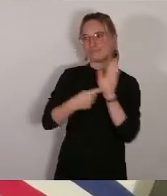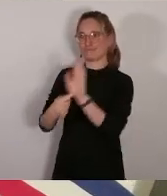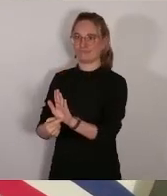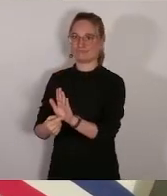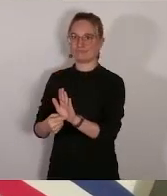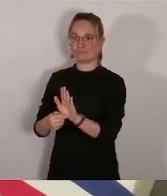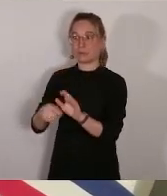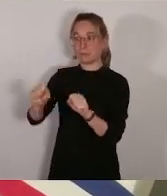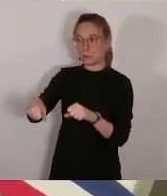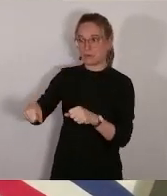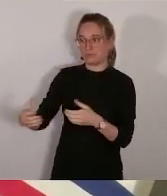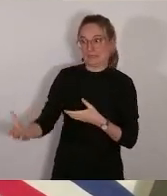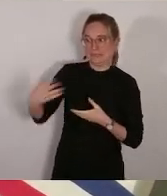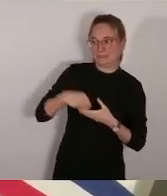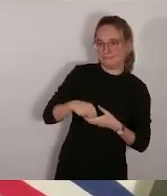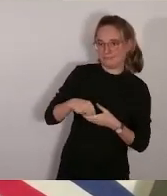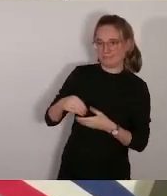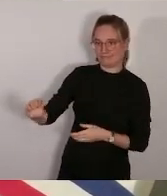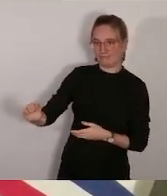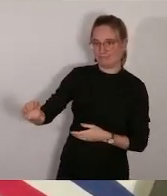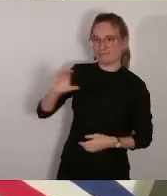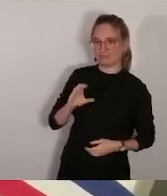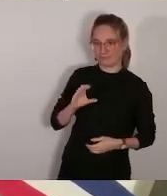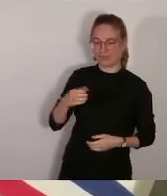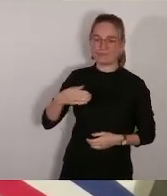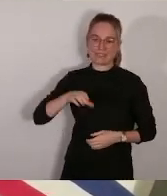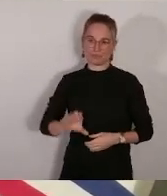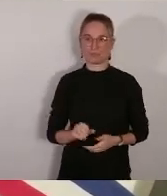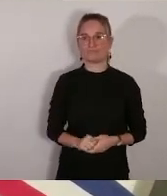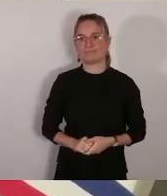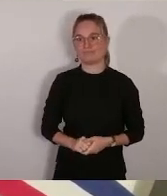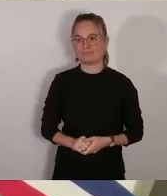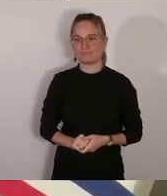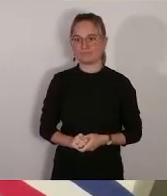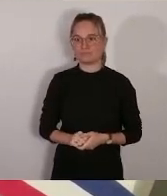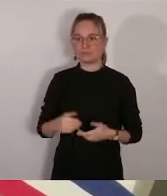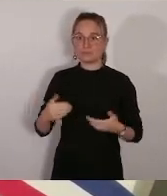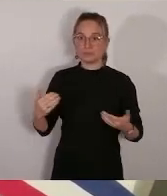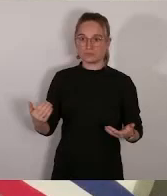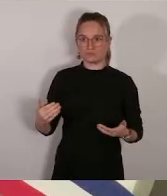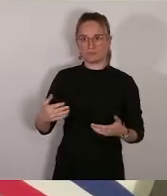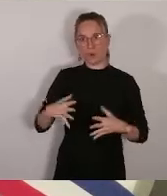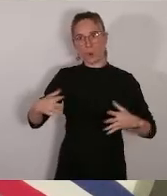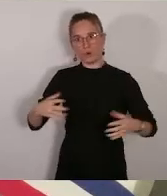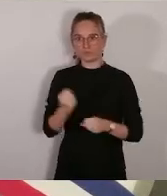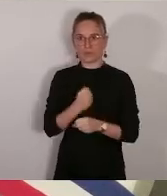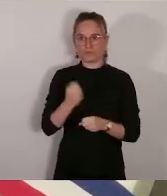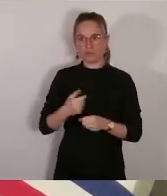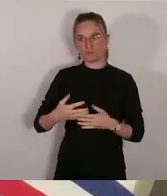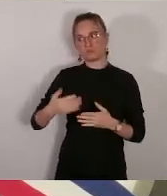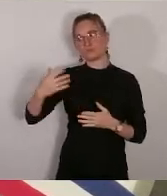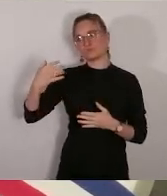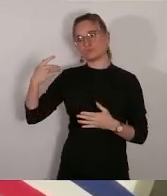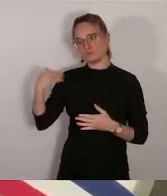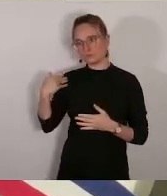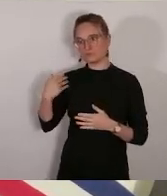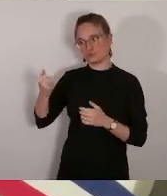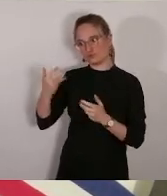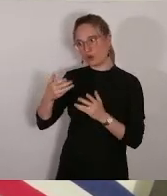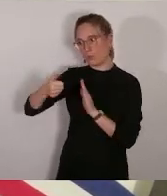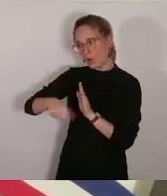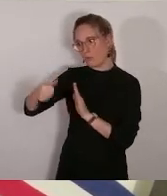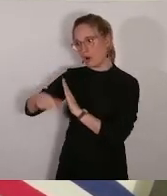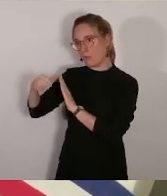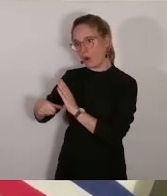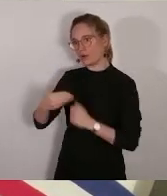voulais qu'on termine l'année dessus parce que ça nous a été un grand travail ces derniers mois de réaliser cette PPI qu